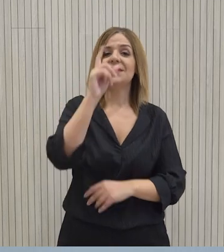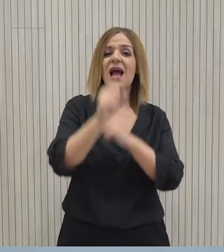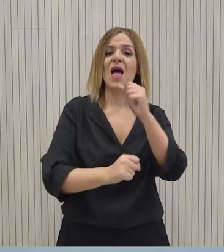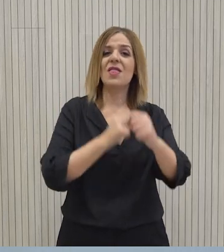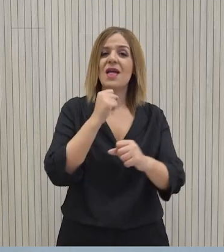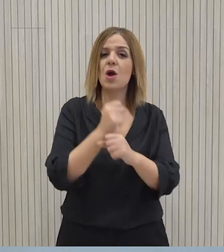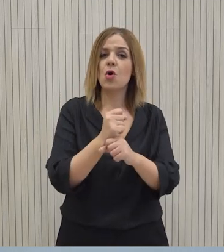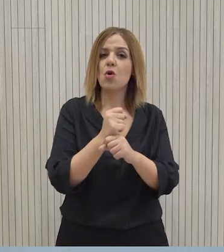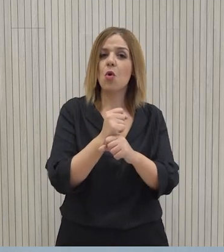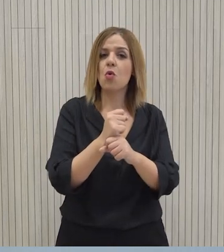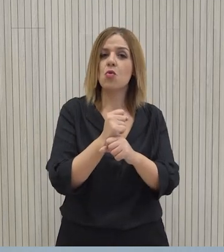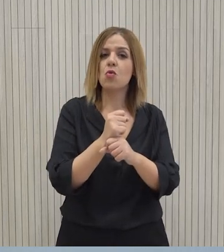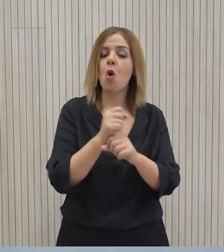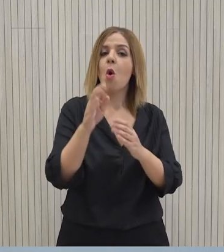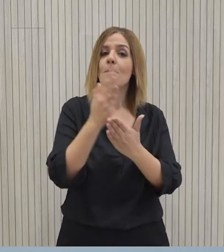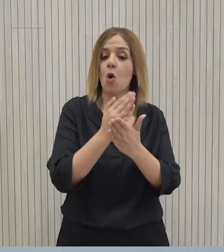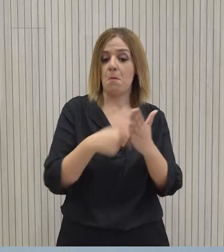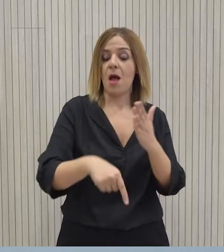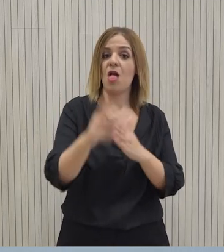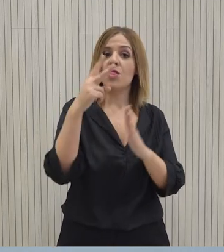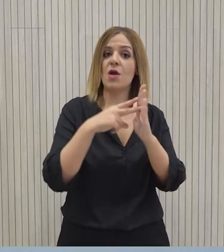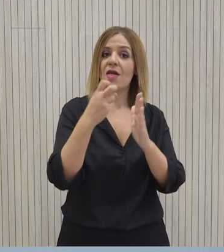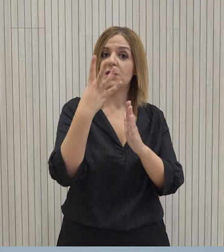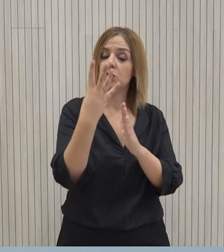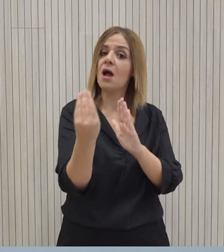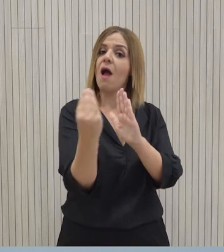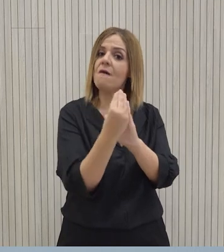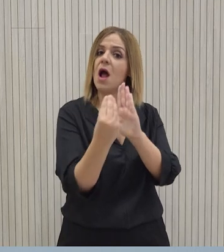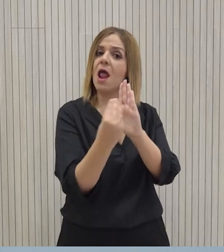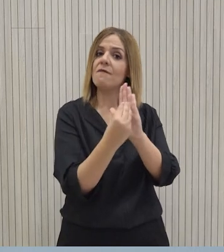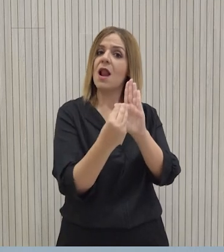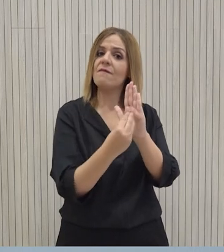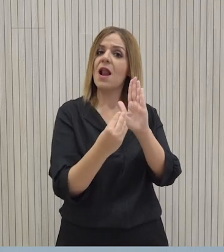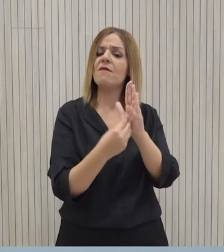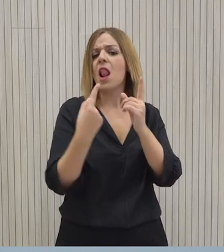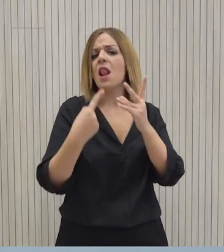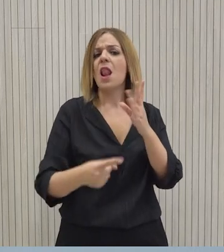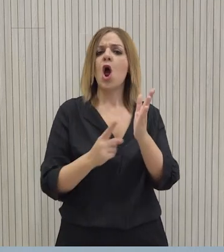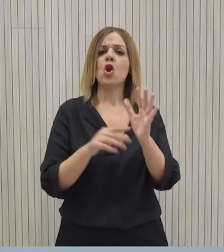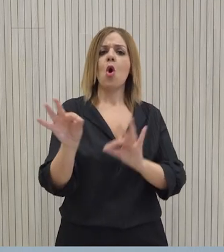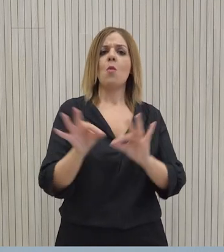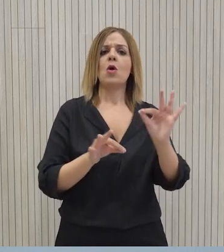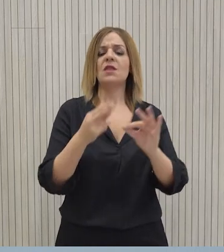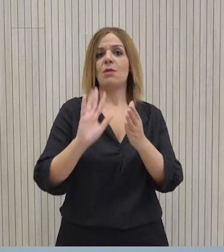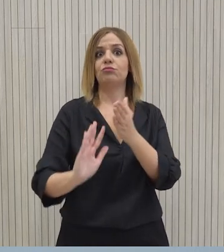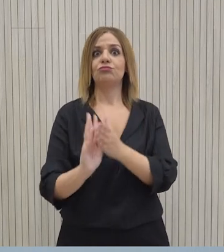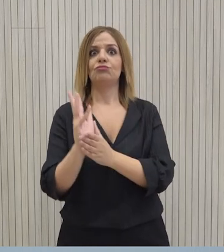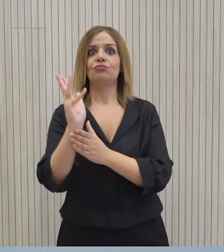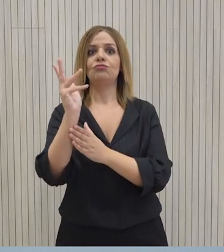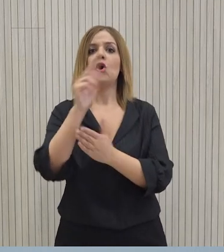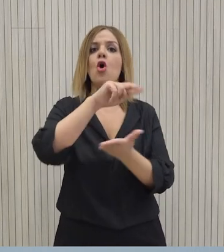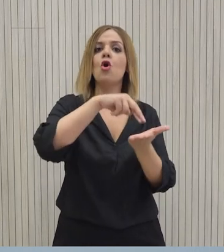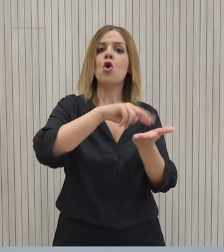για το 2024 έχει συμπεριλάβει την προετοιμασία νομοσχεδίου από πλευράς της κυβέρνησης για εξυγχρονισμό